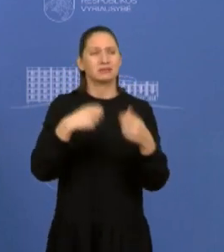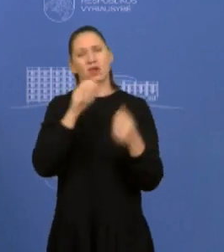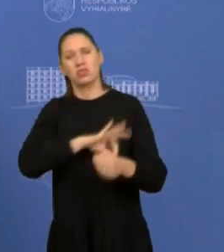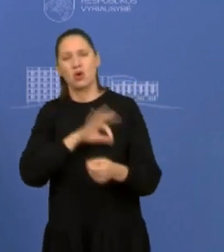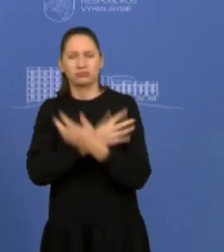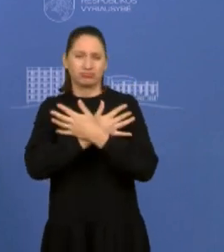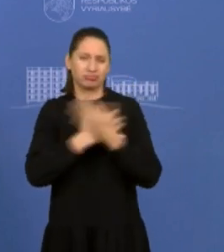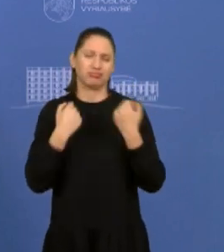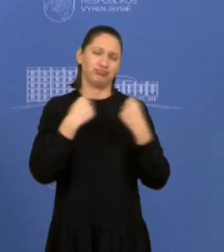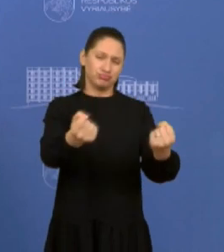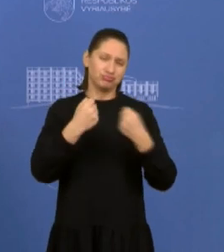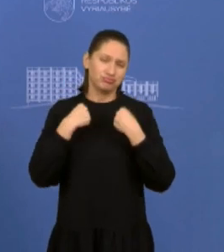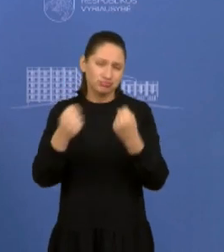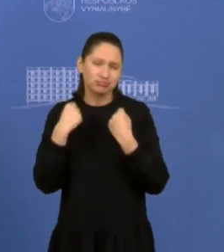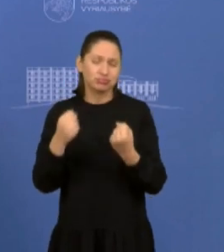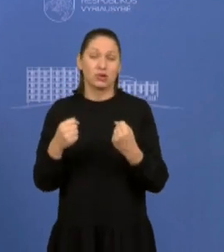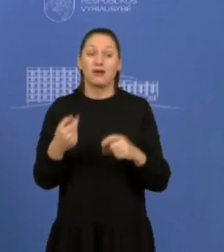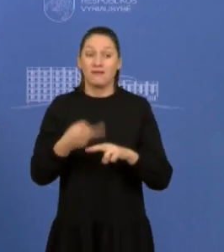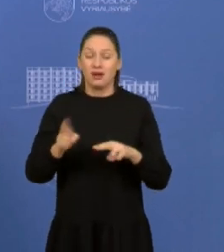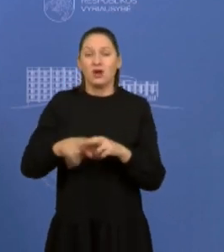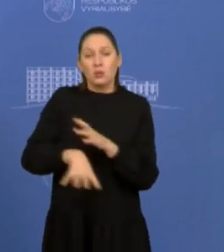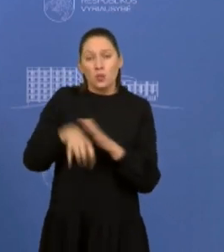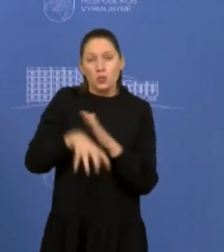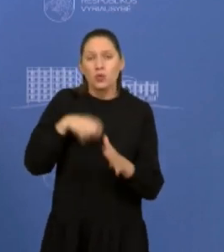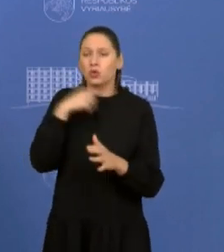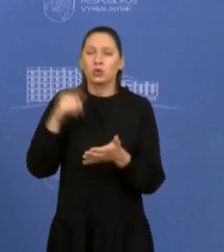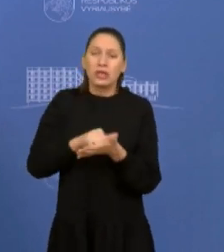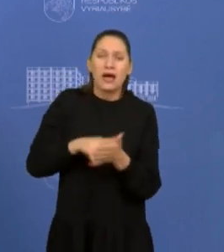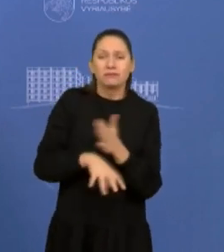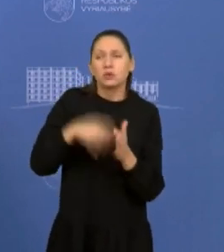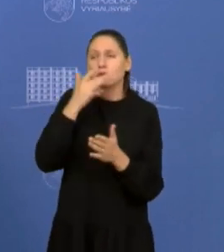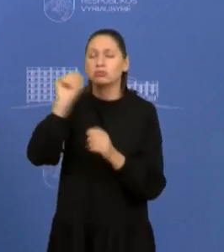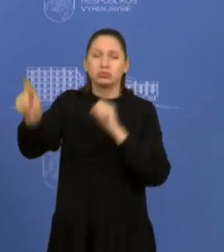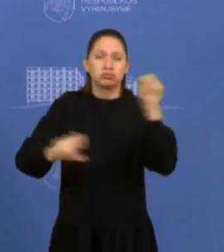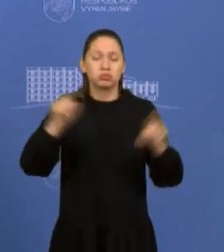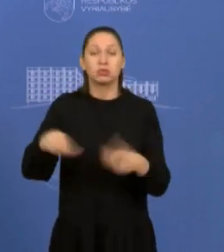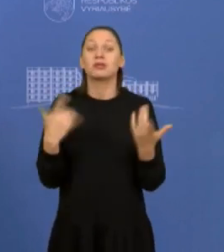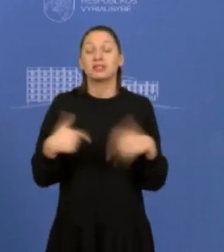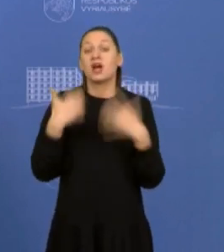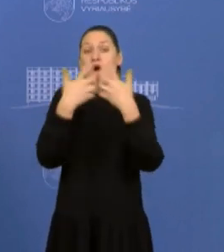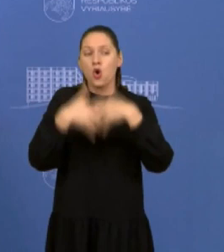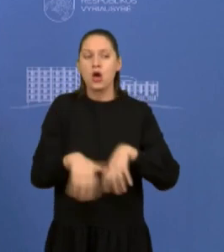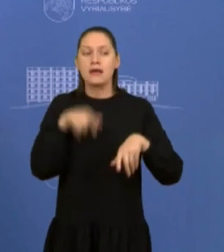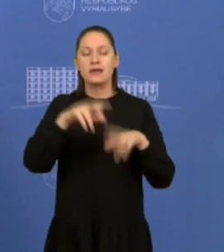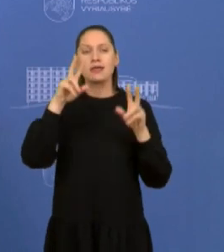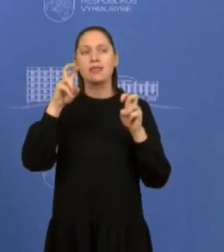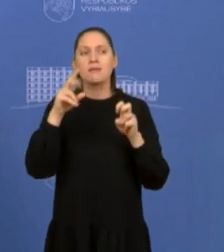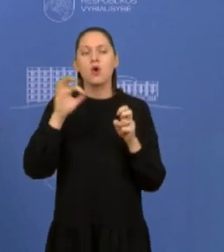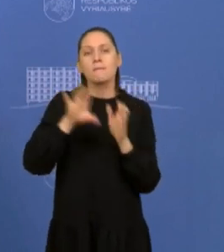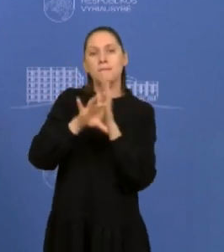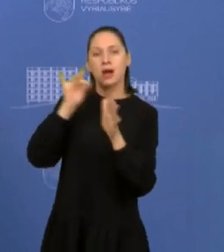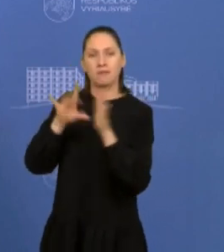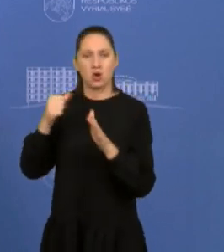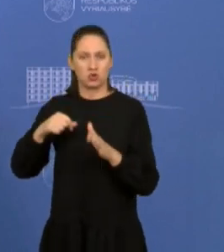daugiau importuojam iš kastinio kuro. Tai sprendžia ir alternatyvų sukūrimo klausimą, nes visi